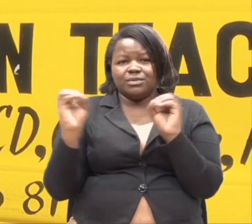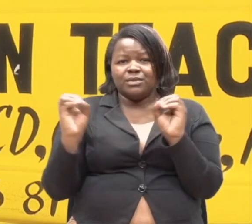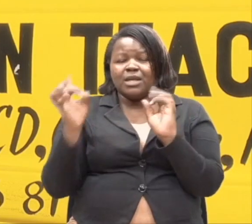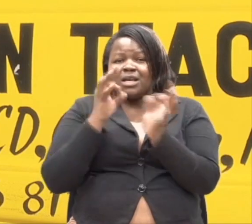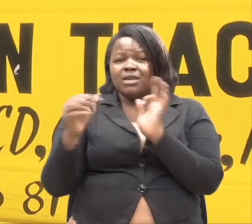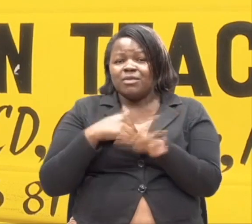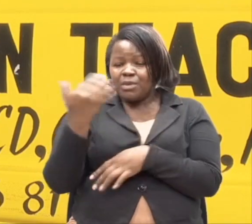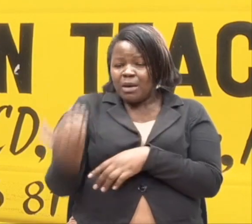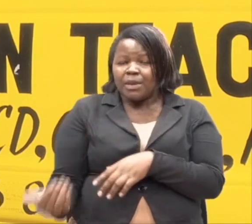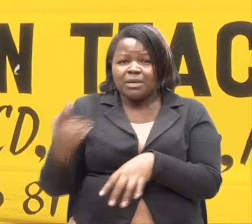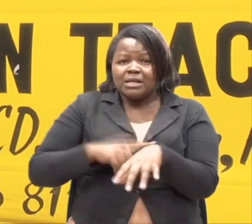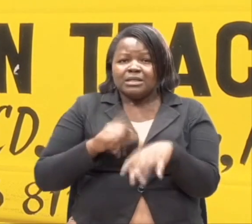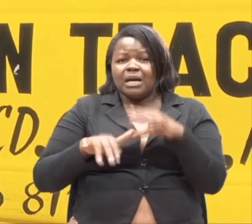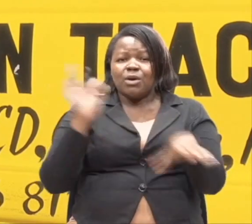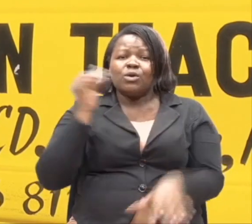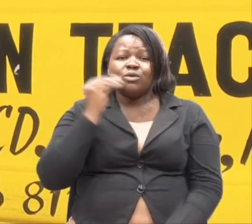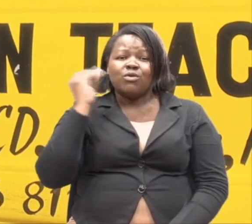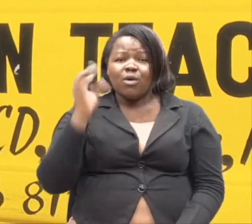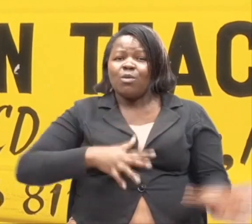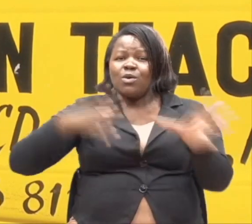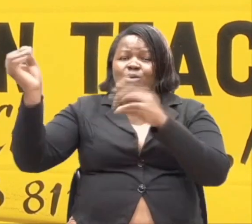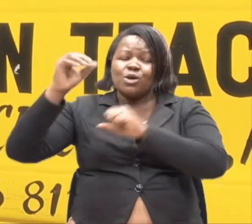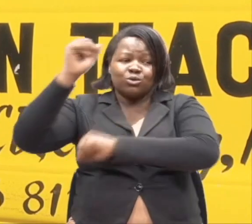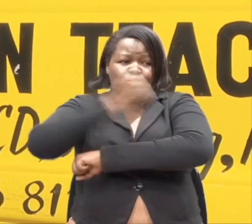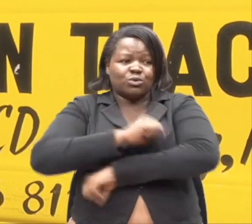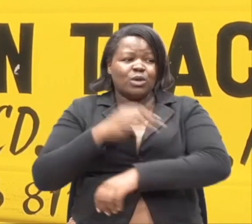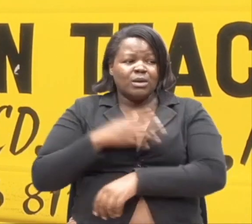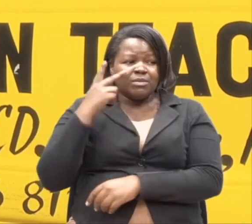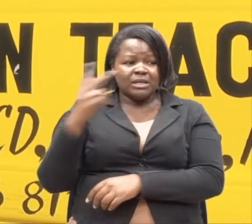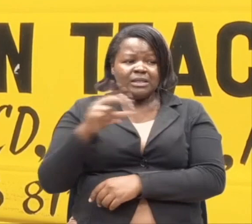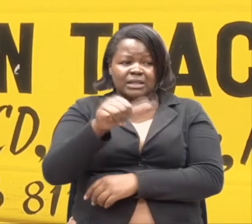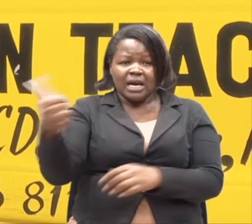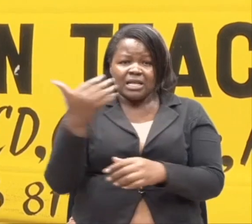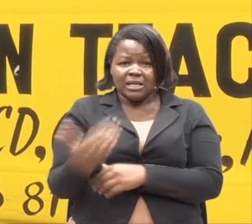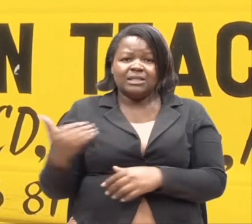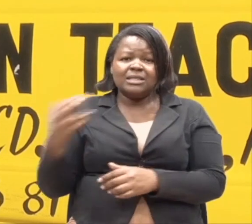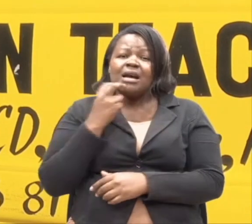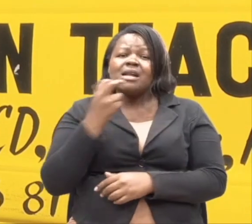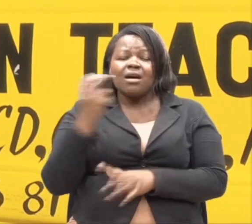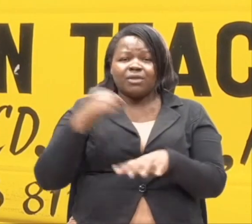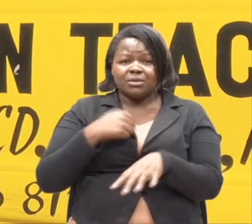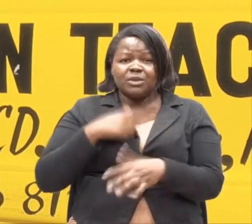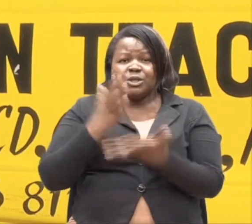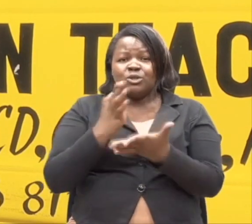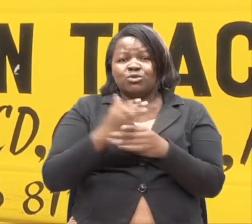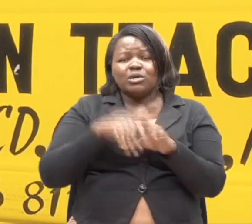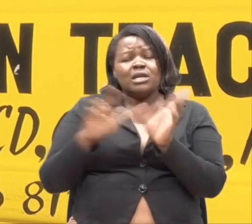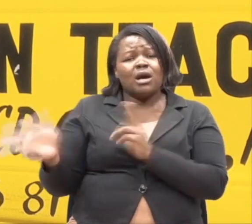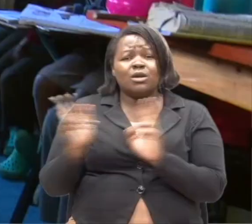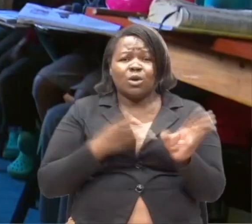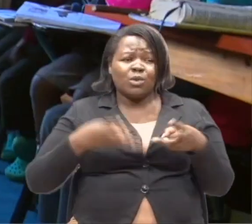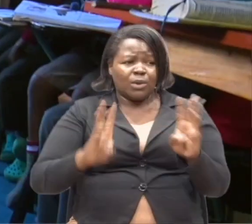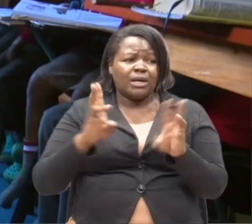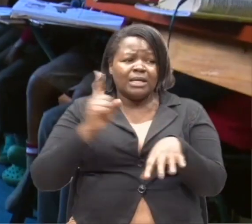Nikiwa mudogo nikitoka nyumbani nikienda shuleni. Nilikuwa naona watoto wengine wana nchekerea. Kama kawaida nilipo kuwa